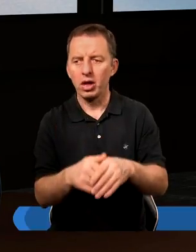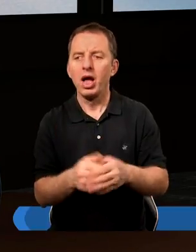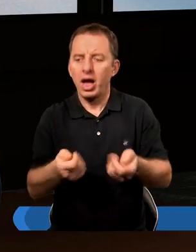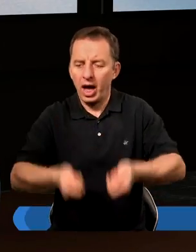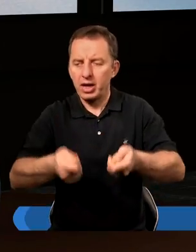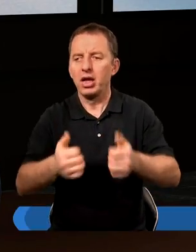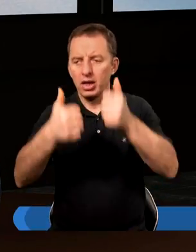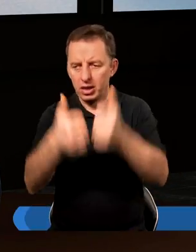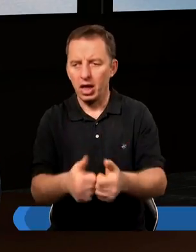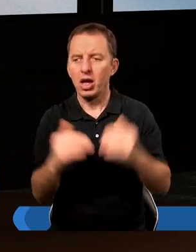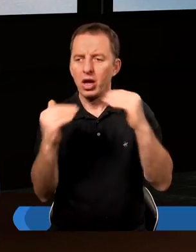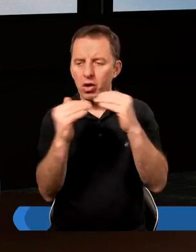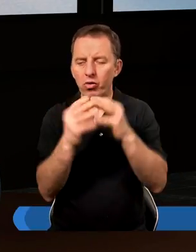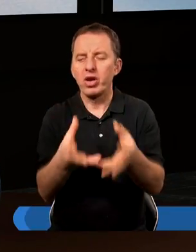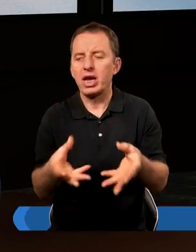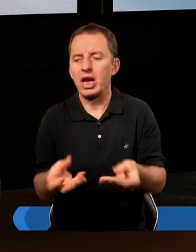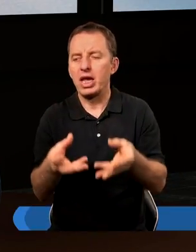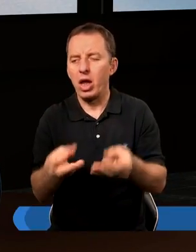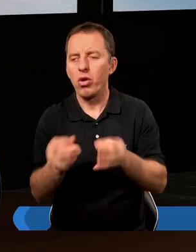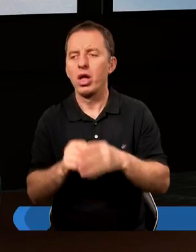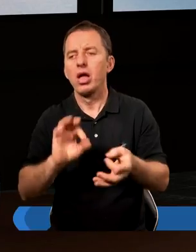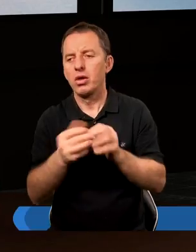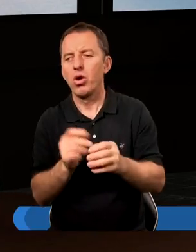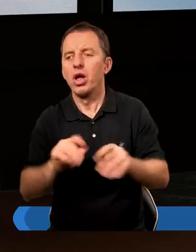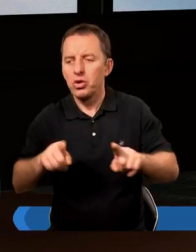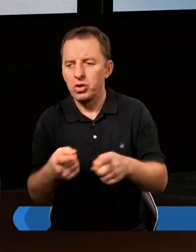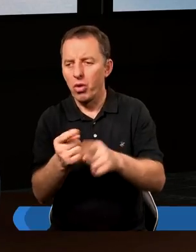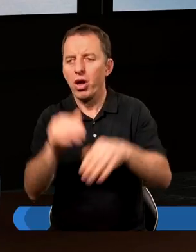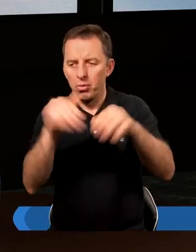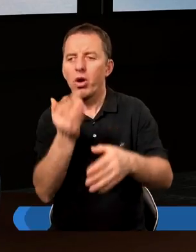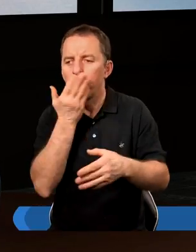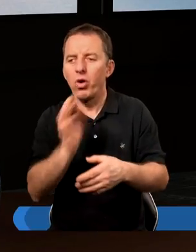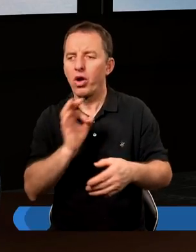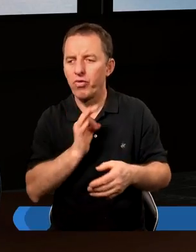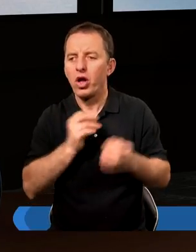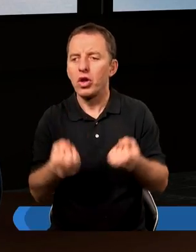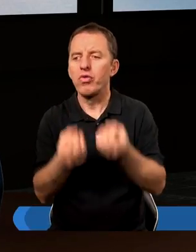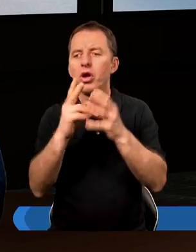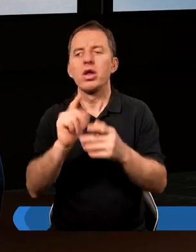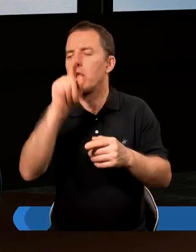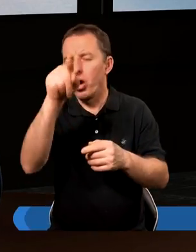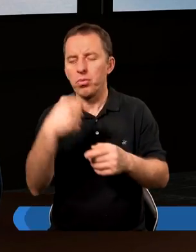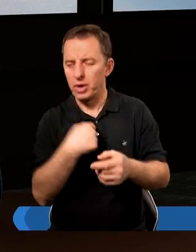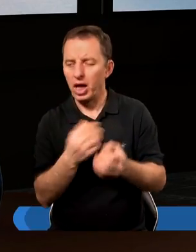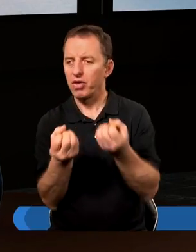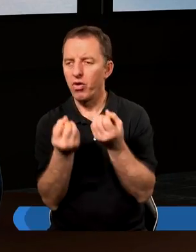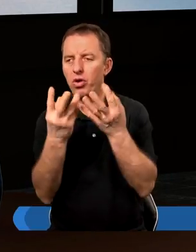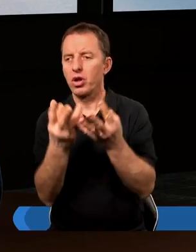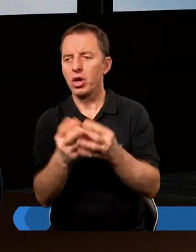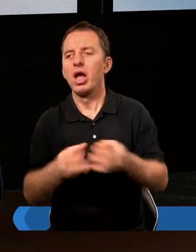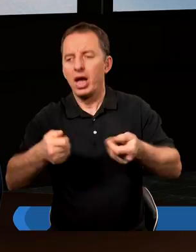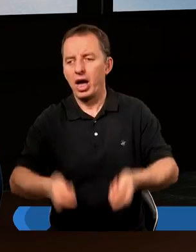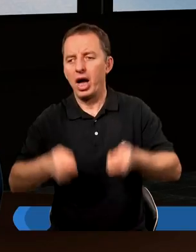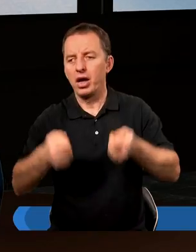garncarza stawiać na równi z gliną. Jak gdyby dzieło mogło mówić o swoim twórcy, nie on mnie stworzył,